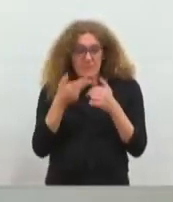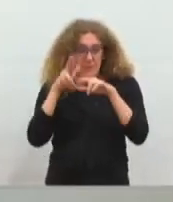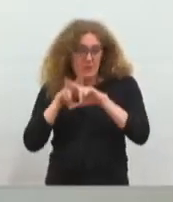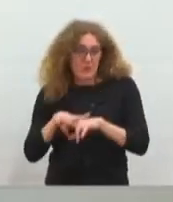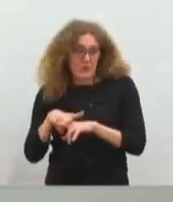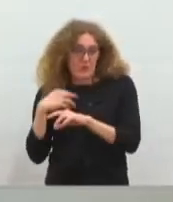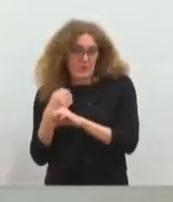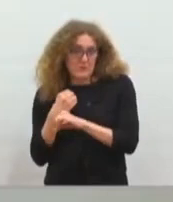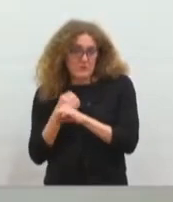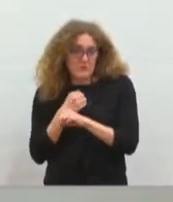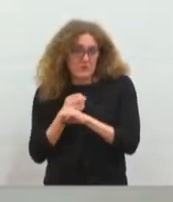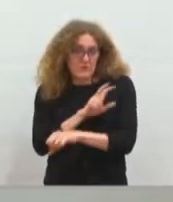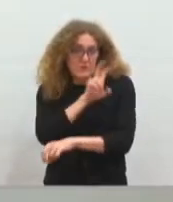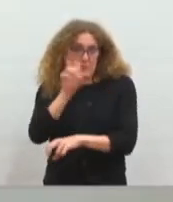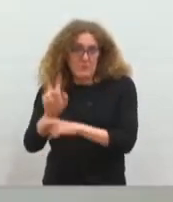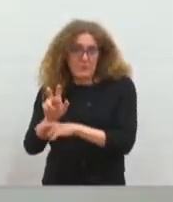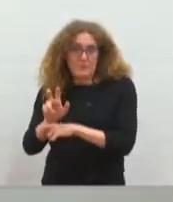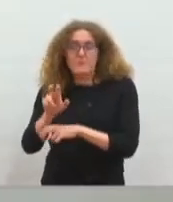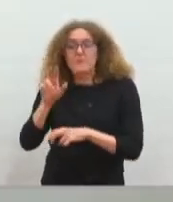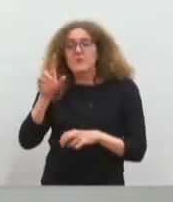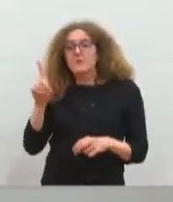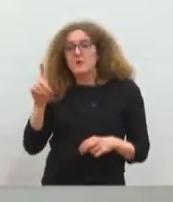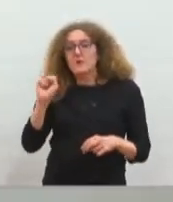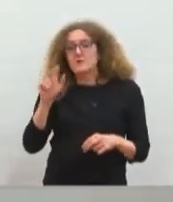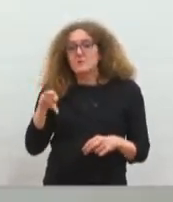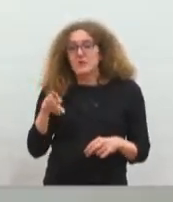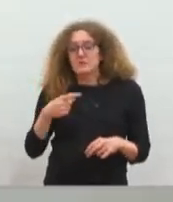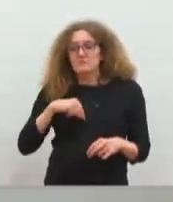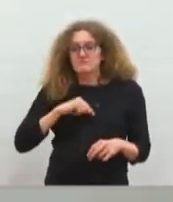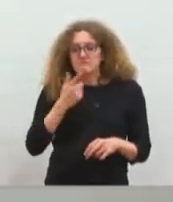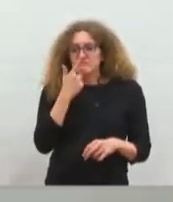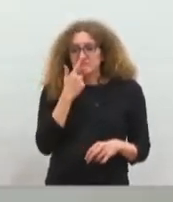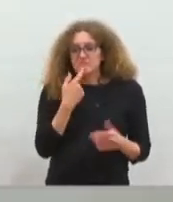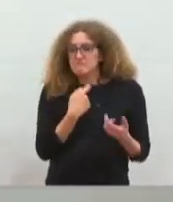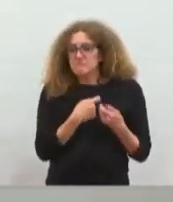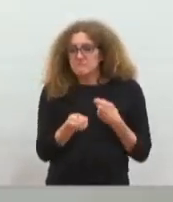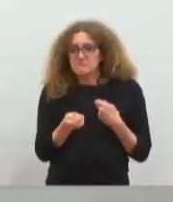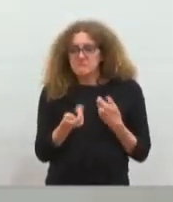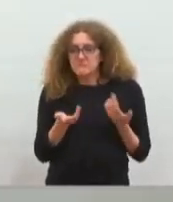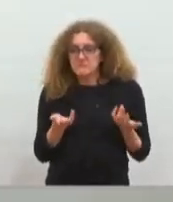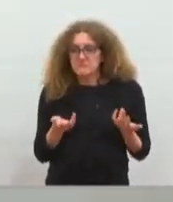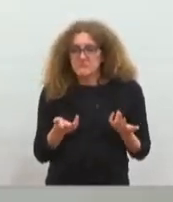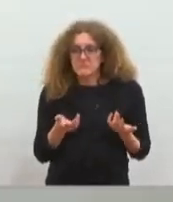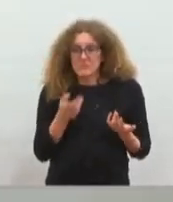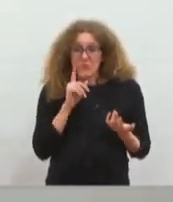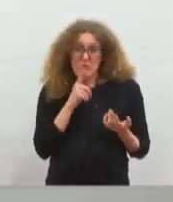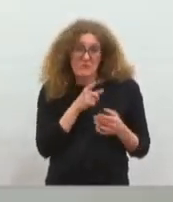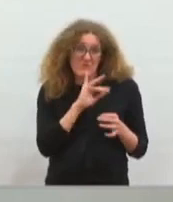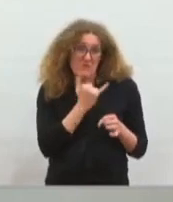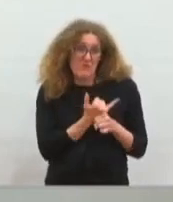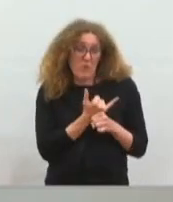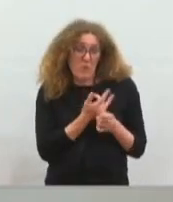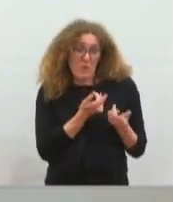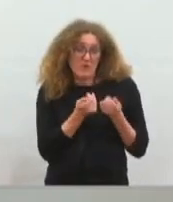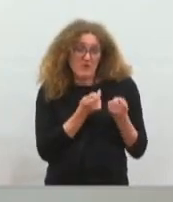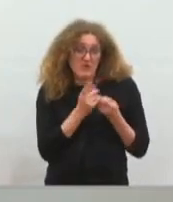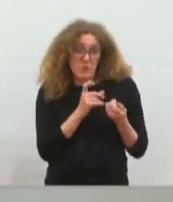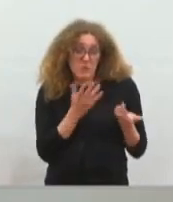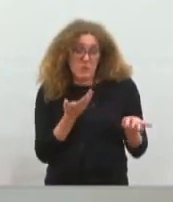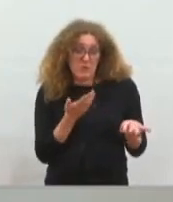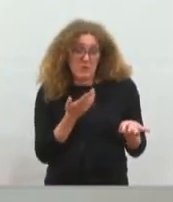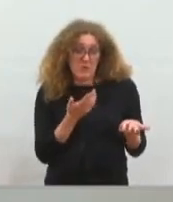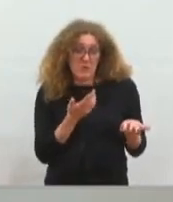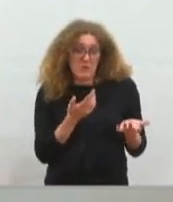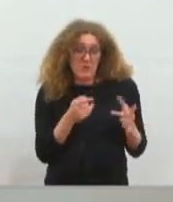serait en DSP. Donc ça nous a paru délicat parce que c'est une fausse régie et ça consiste finalement à